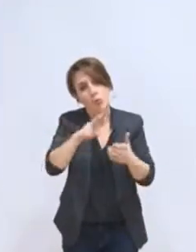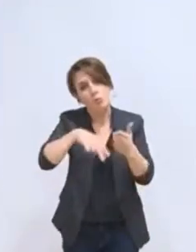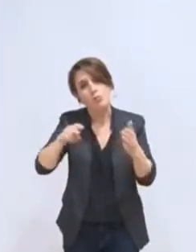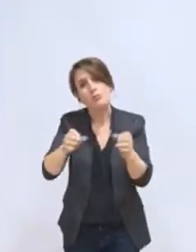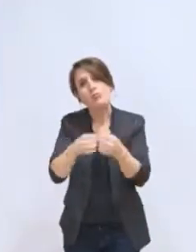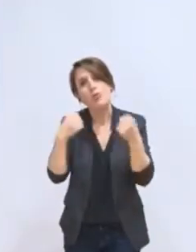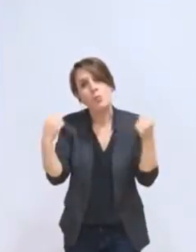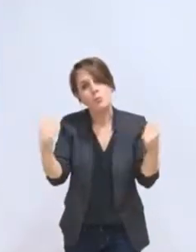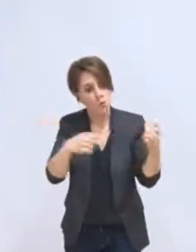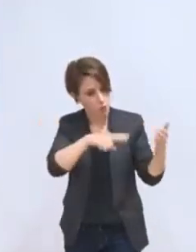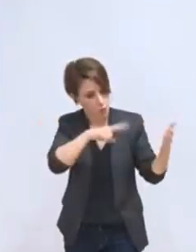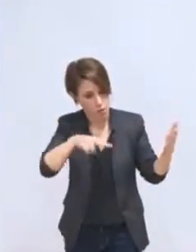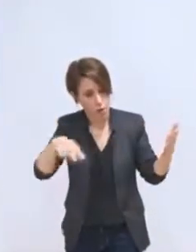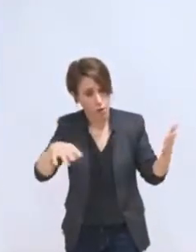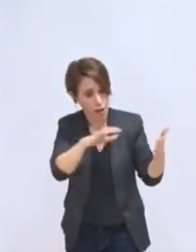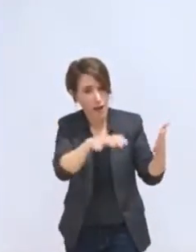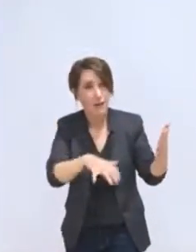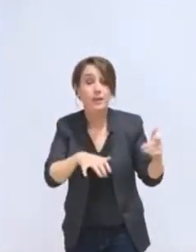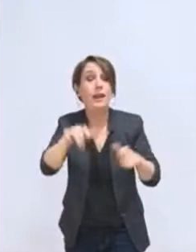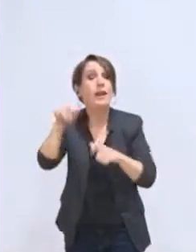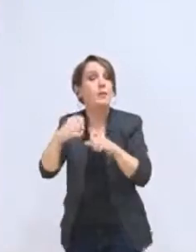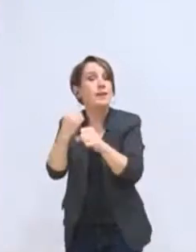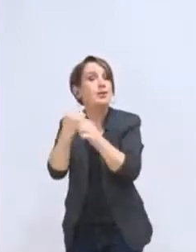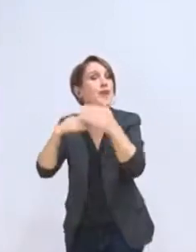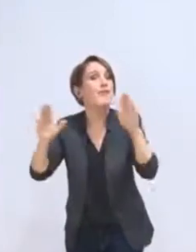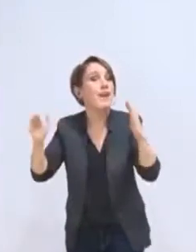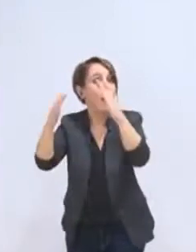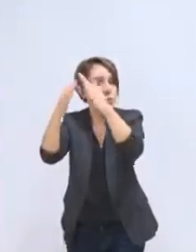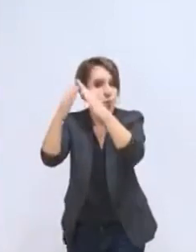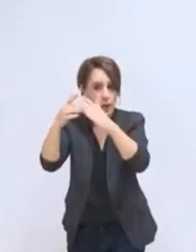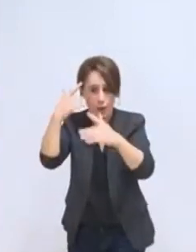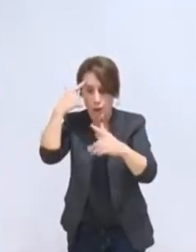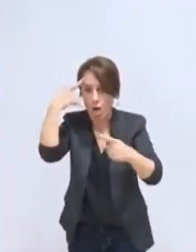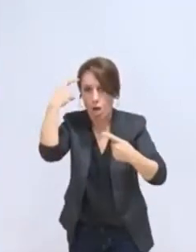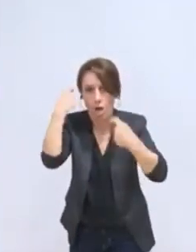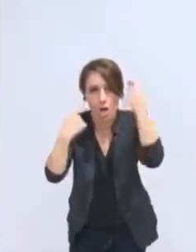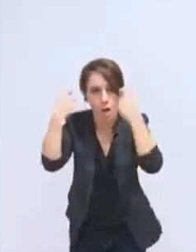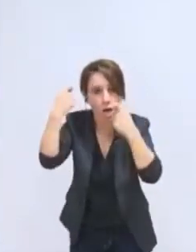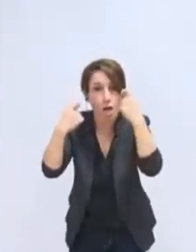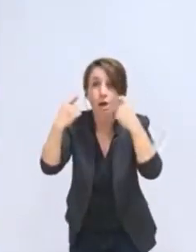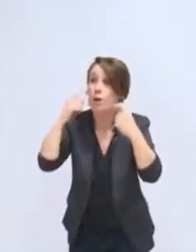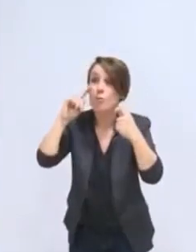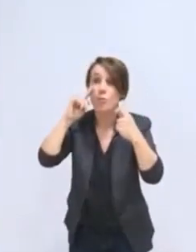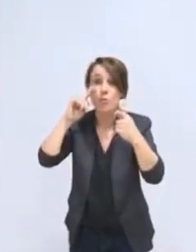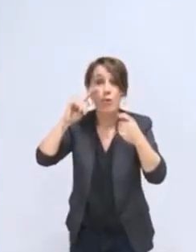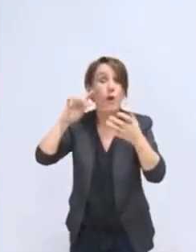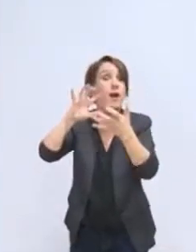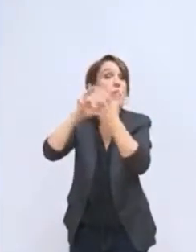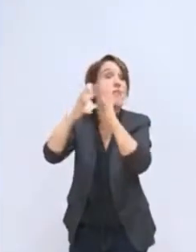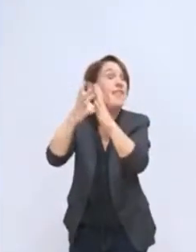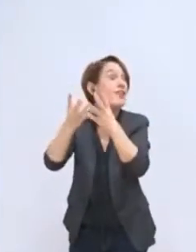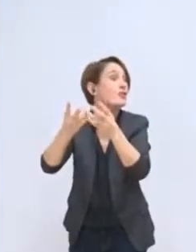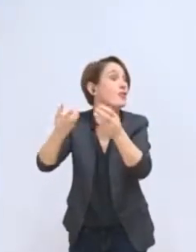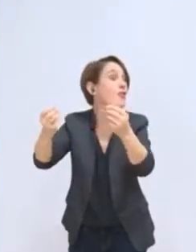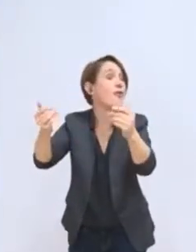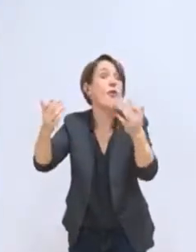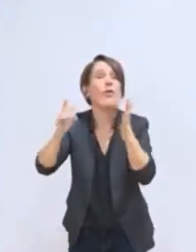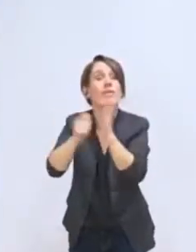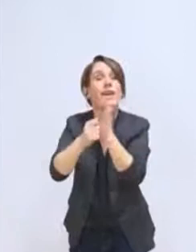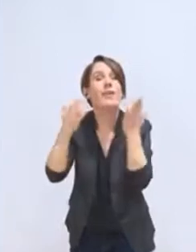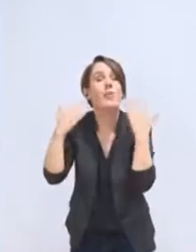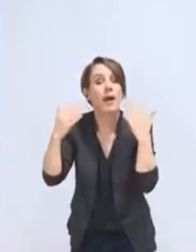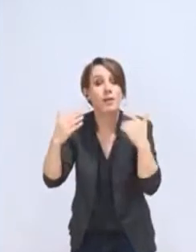derniers jours, aux professionnels de la montagne et aux craintes qui sont les leurs, de voir à la fonte des neiges un spectacle que nous ne souhaitons pas voir.